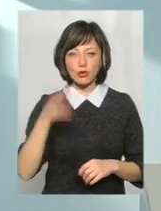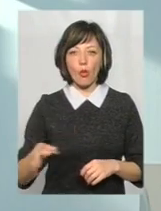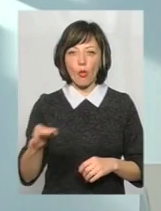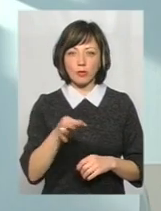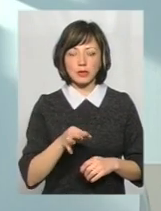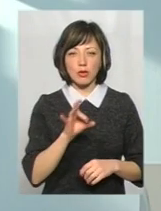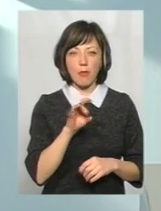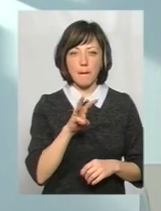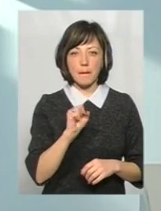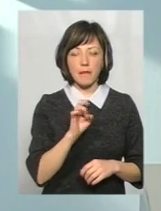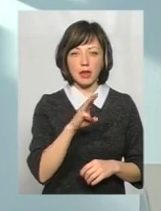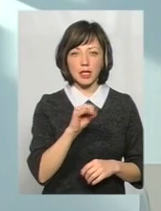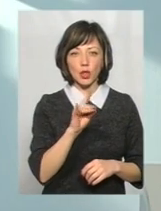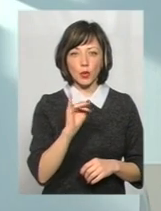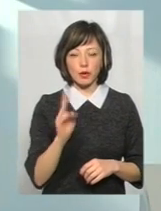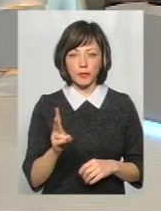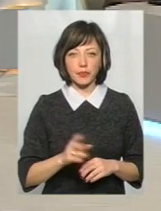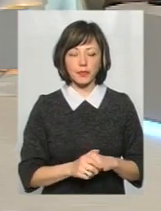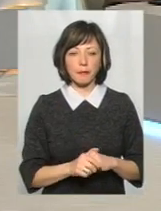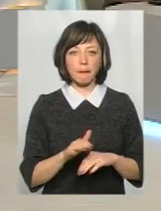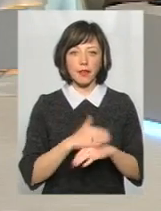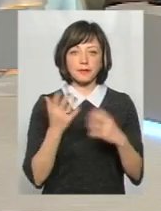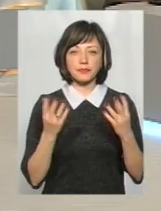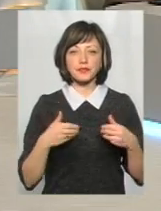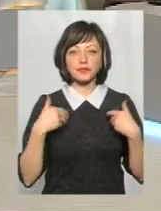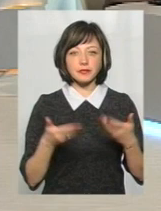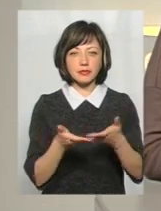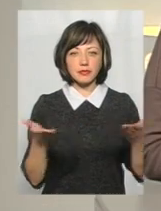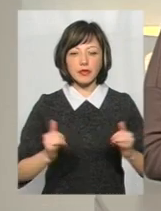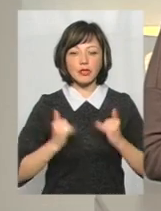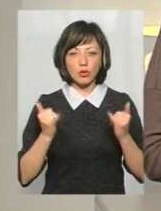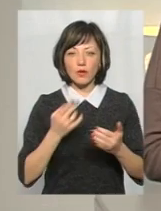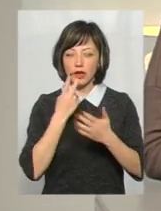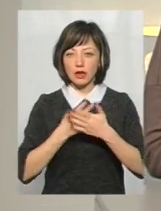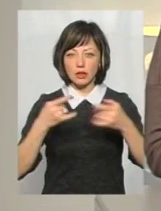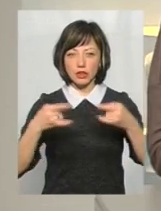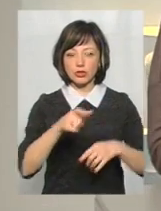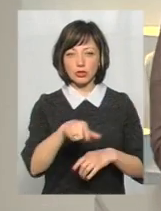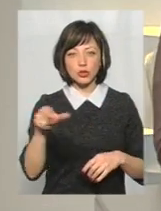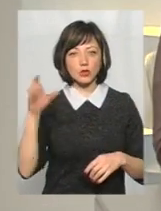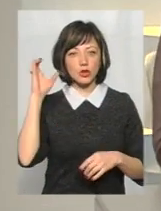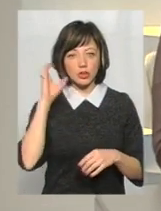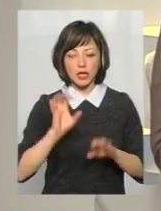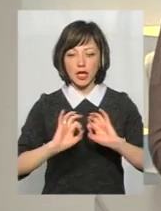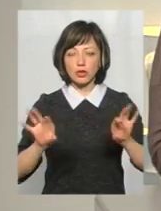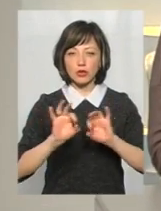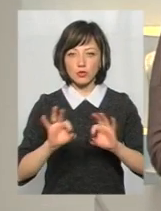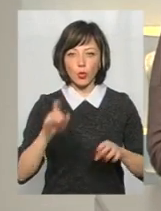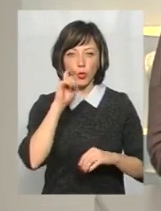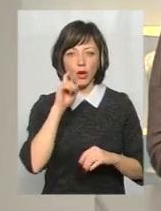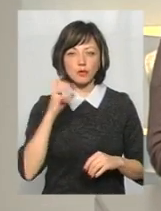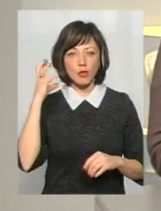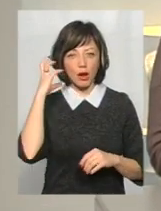області Романом Мартинюком. Здравствуйте. Доброго дня. Вітаю і вас, шановні глядачі і слухачі. Нагадаю, ми також транслюємось на